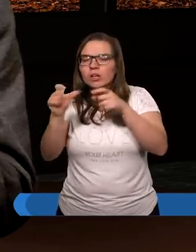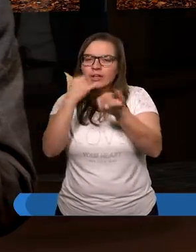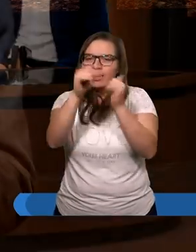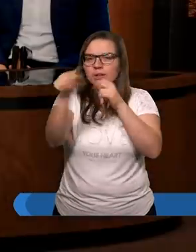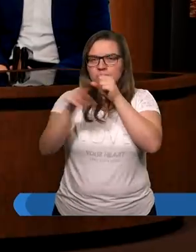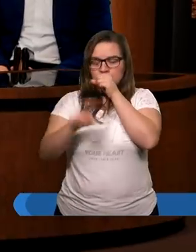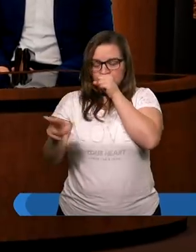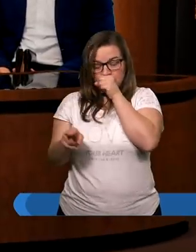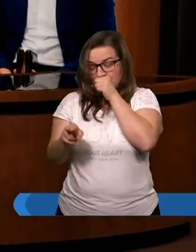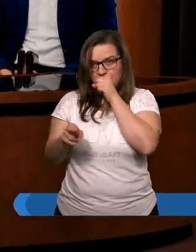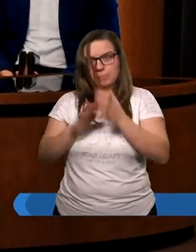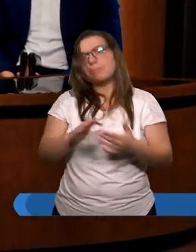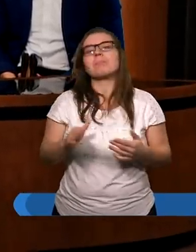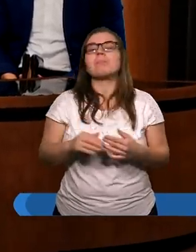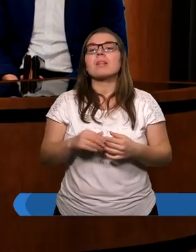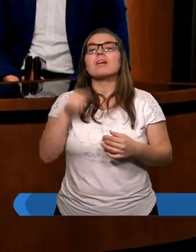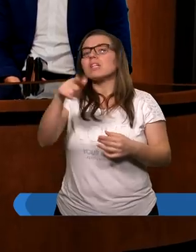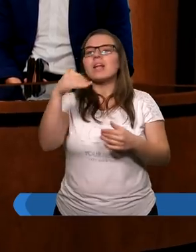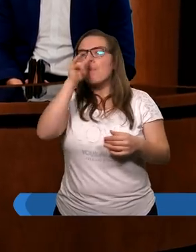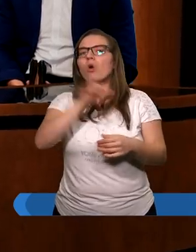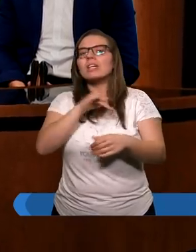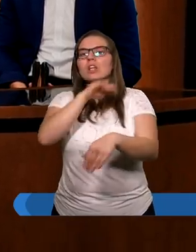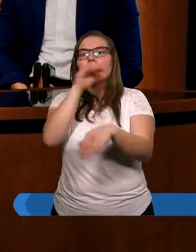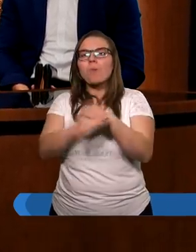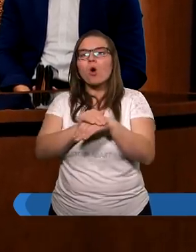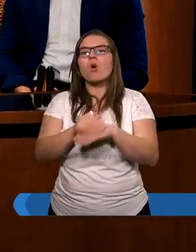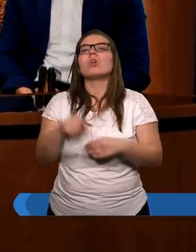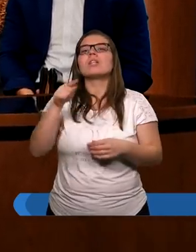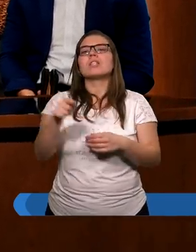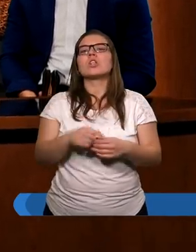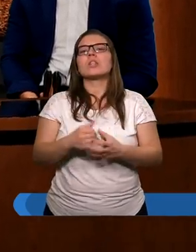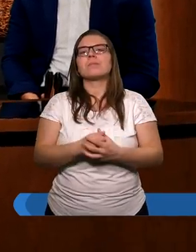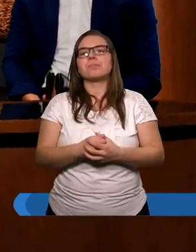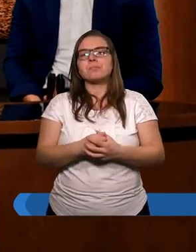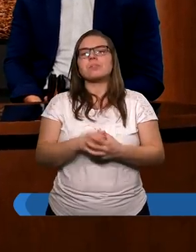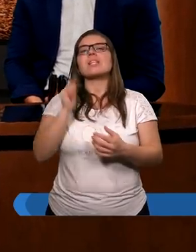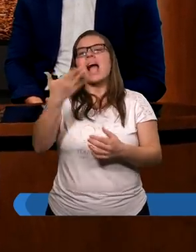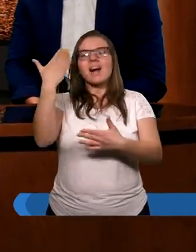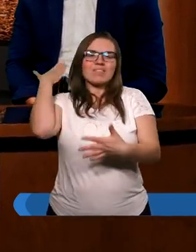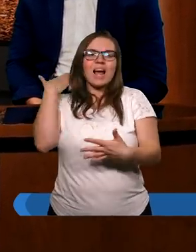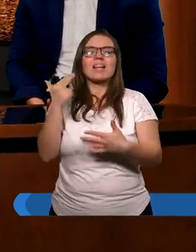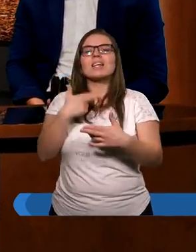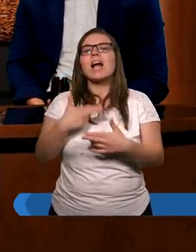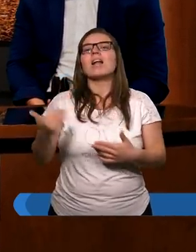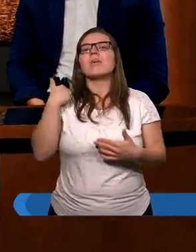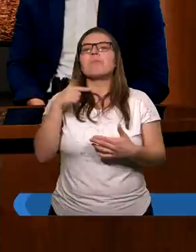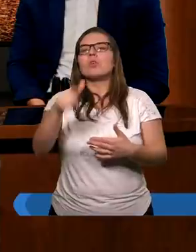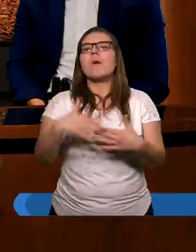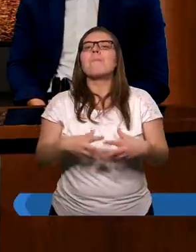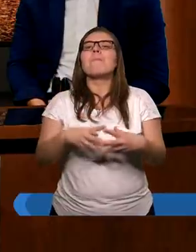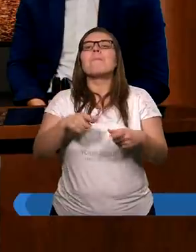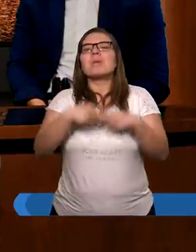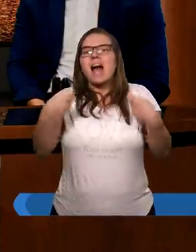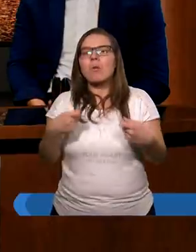jak bardzo ludzie się z tym nie mogli pogodzić i jak wiele nieporozumienia powstawało. Tak i wtedy, kiedy nastąpił ten